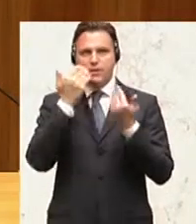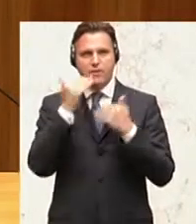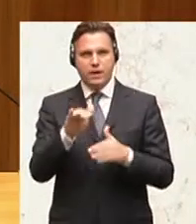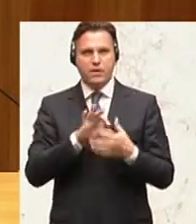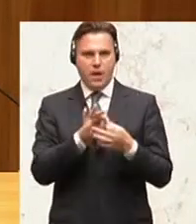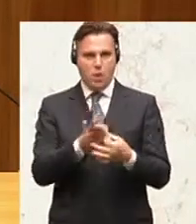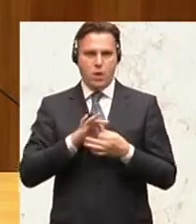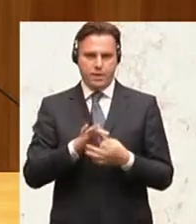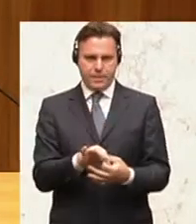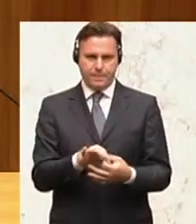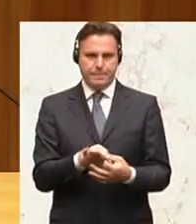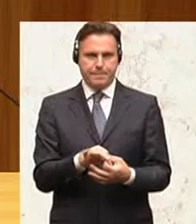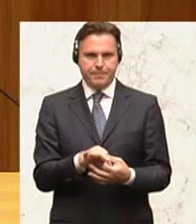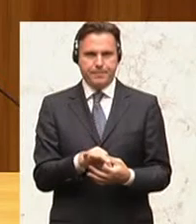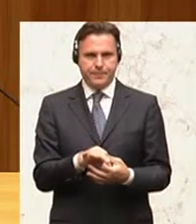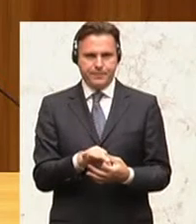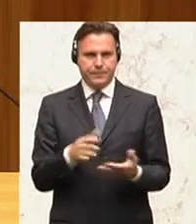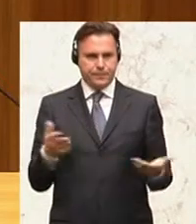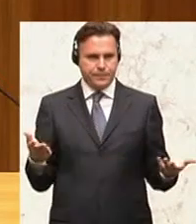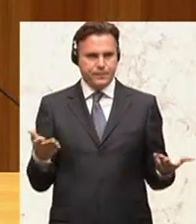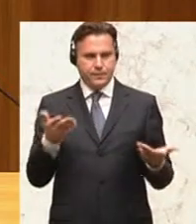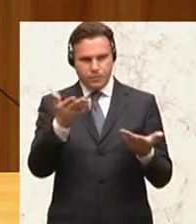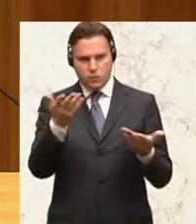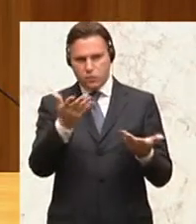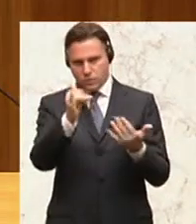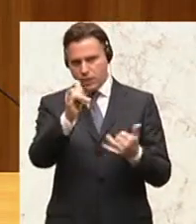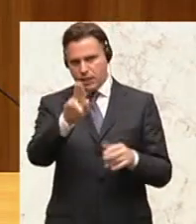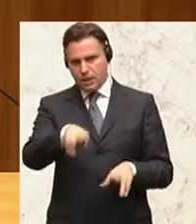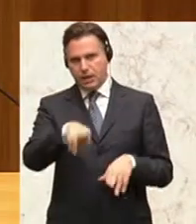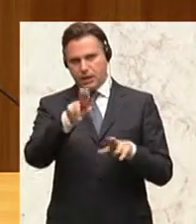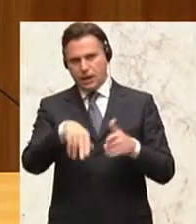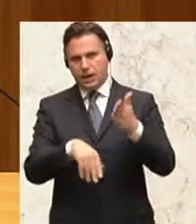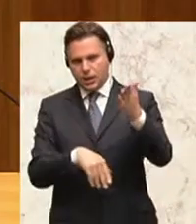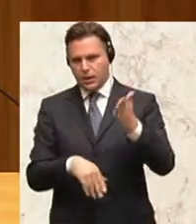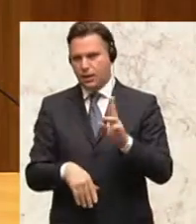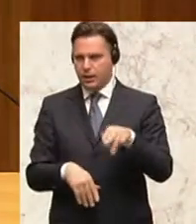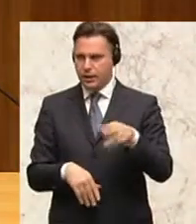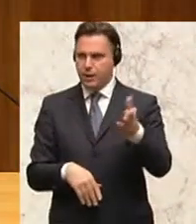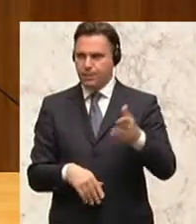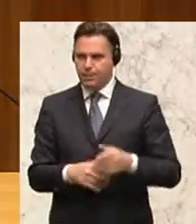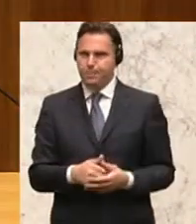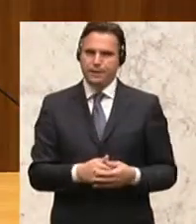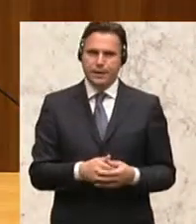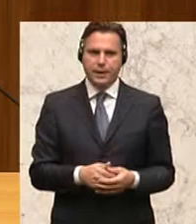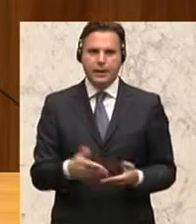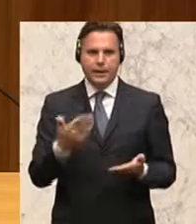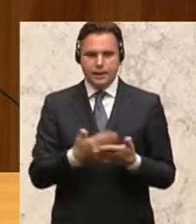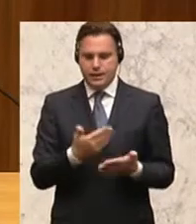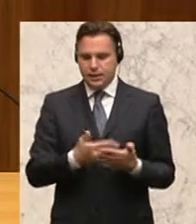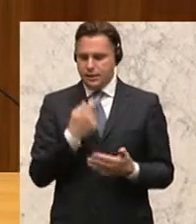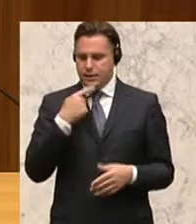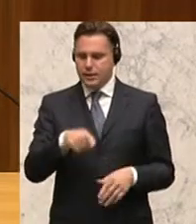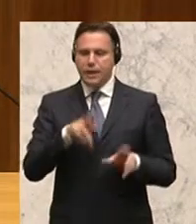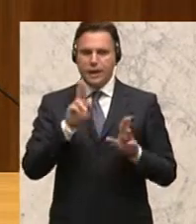wird ja, ja, wird völlig, völlig richtig. Auch das ist richtig, aber ich glaube, dass es nicht der richtige Weg ist, da